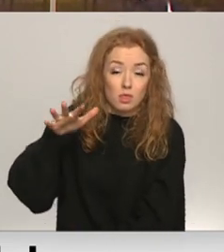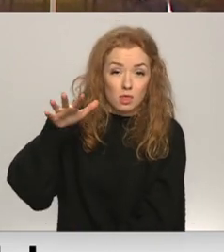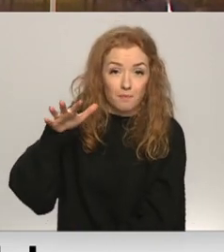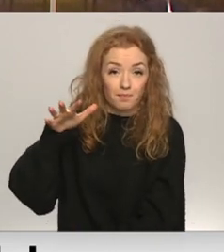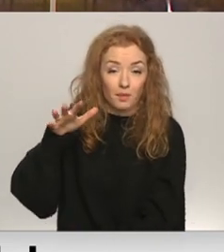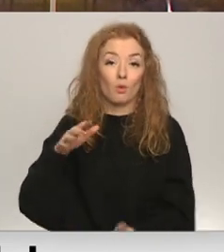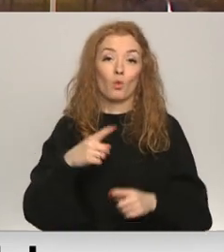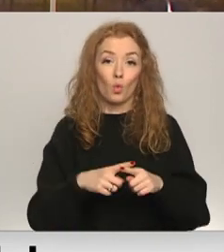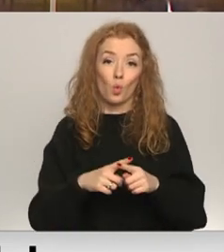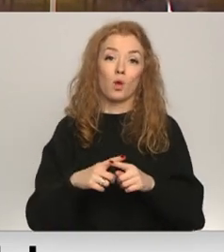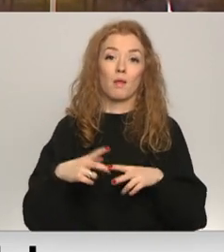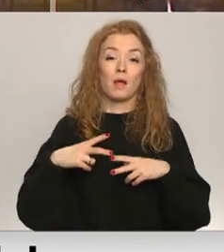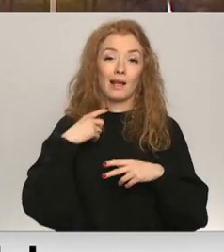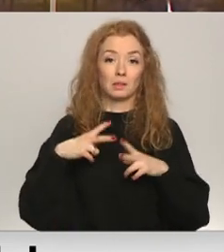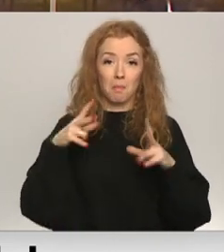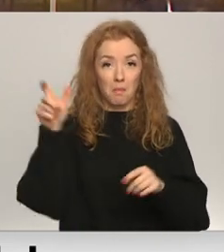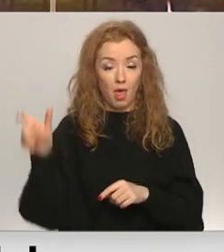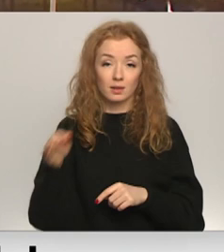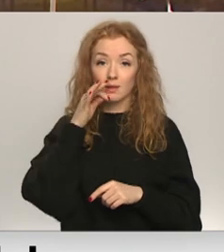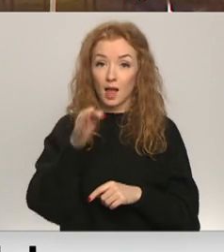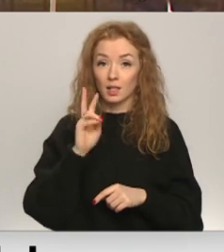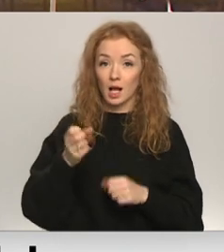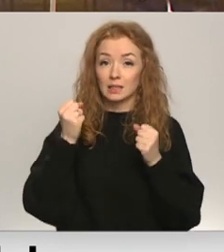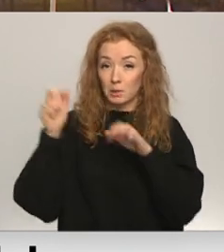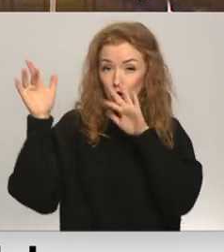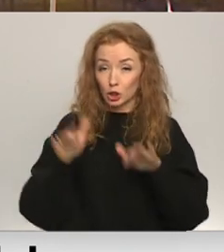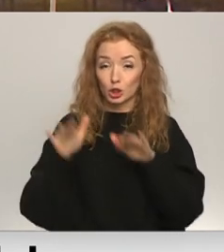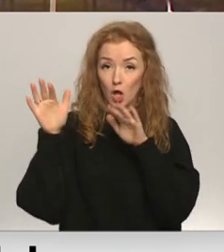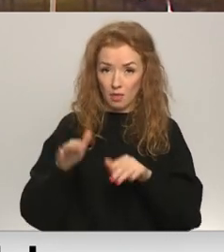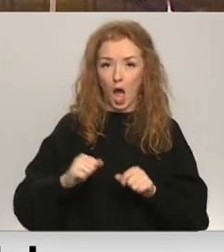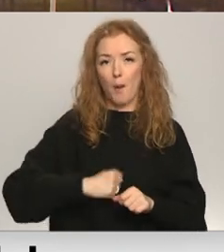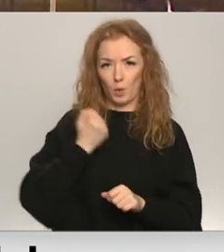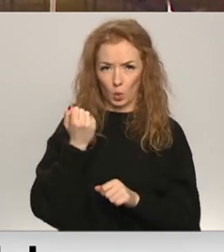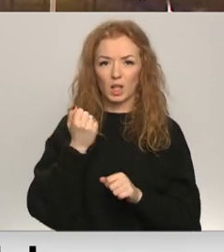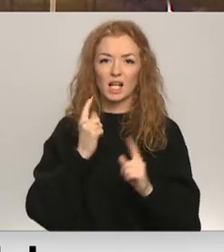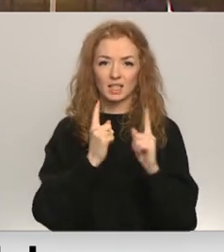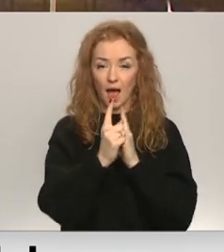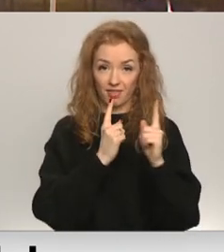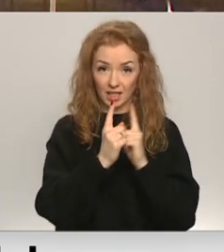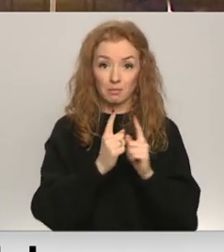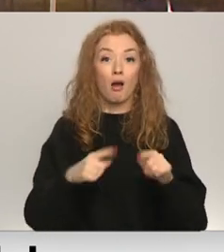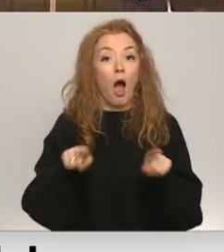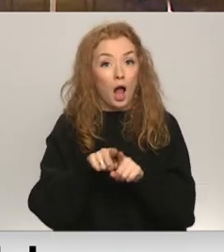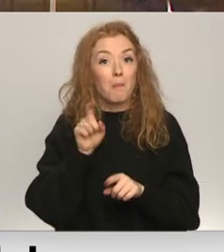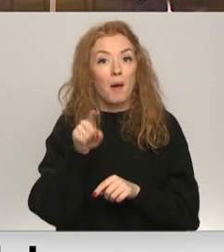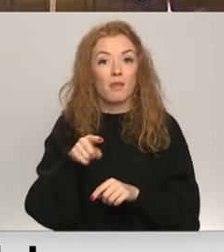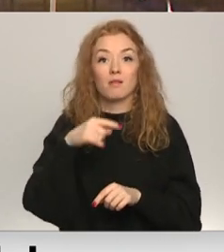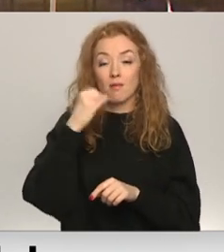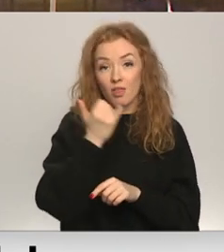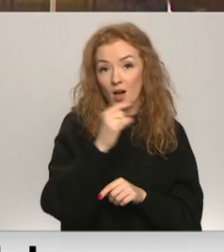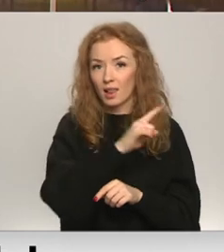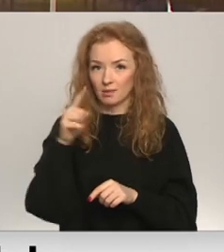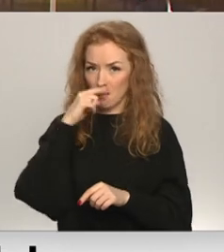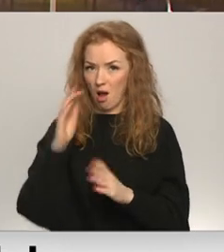Rīgas mērs norāda jārēķinās, ka stipra snikšana apgrūtinot satiksmi pilsētā var būt arī janvārī un pat mārtā. Turpin,